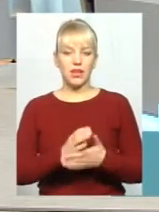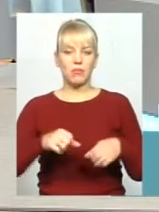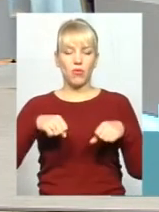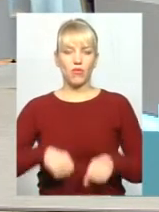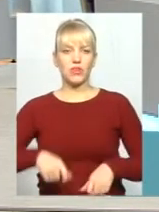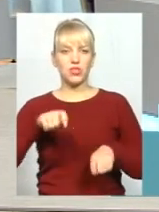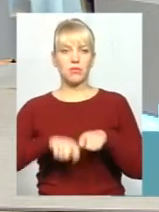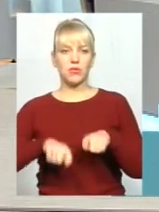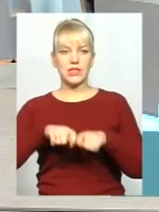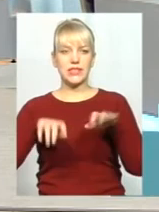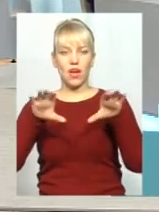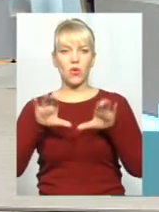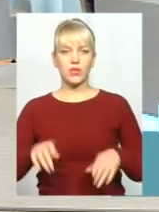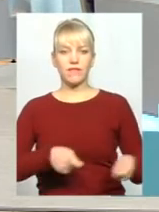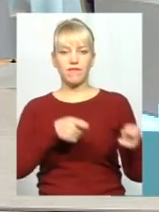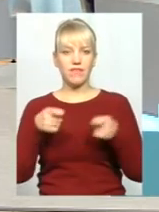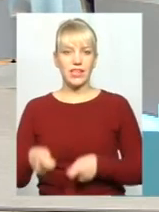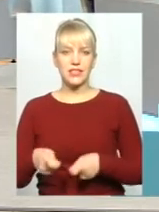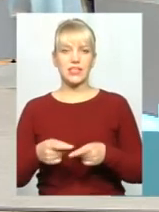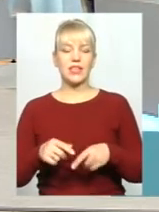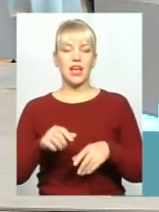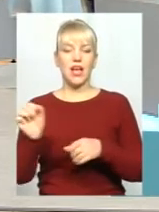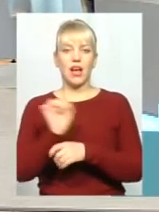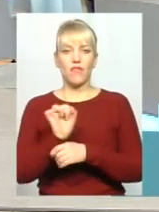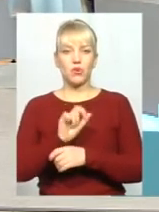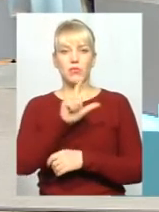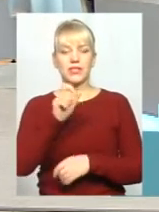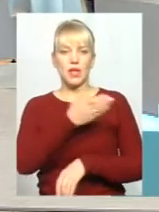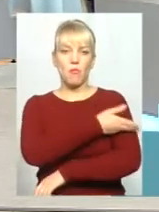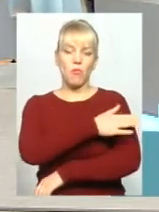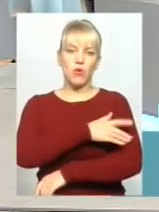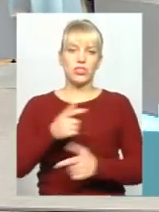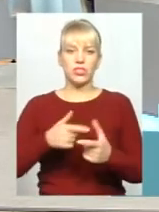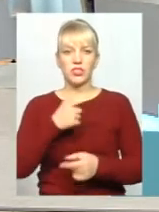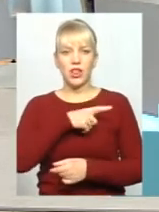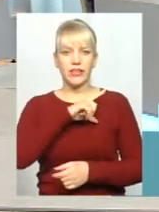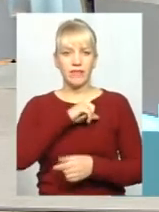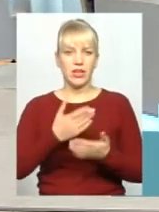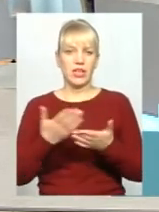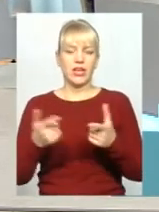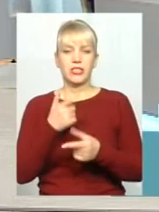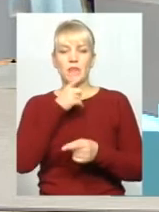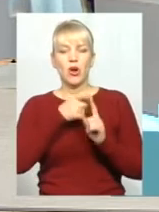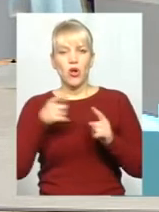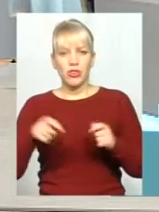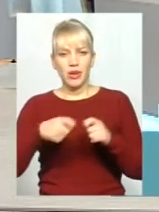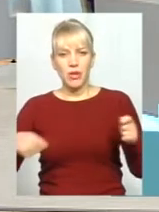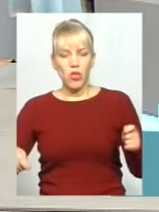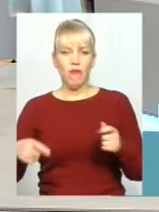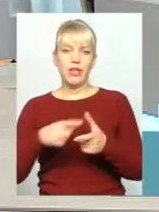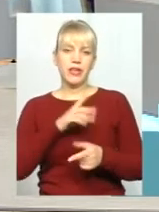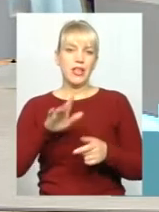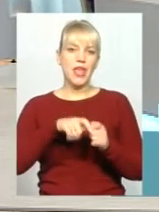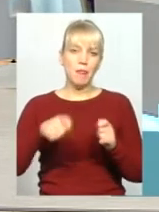перевіряти законність везення автомобілів з Польщі чи Литви? Тобто, чи вони там протерміновані, чи не протерміновані? Які